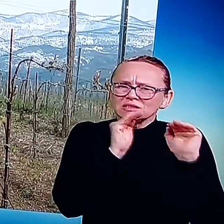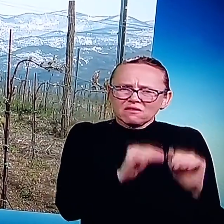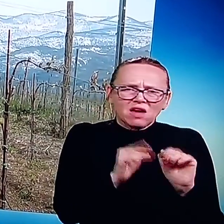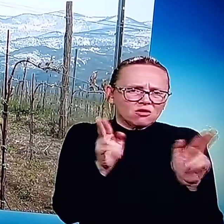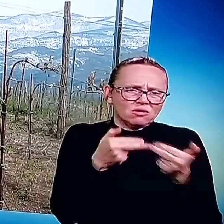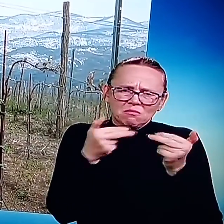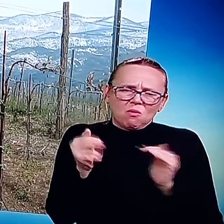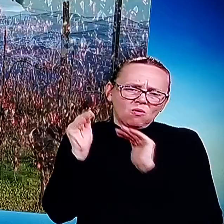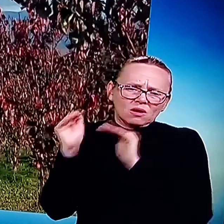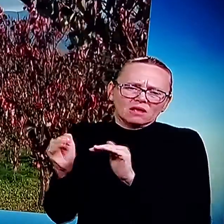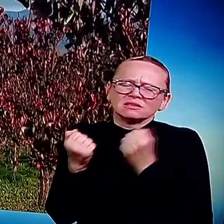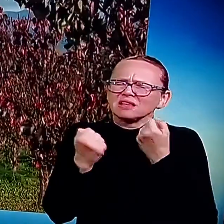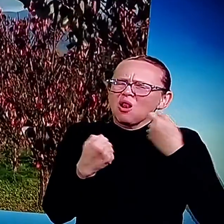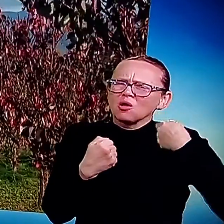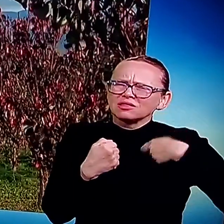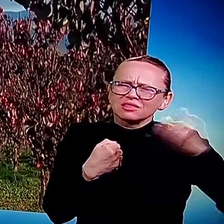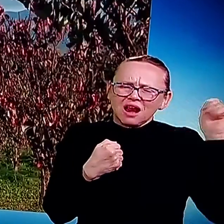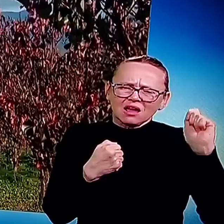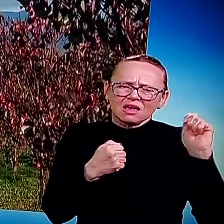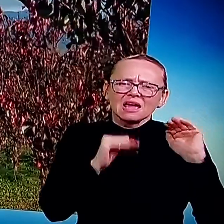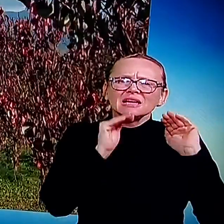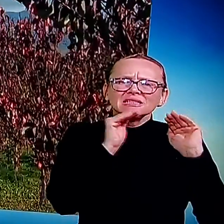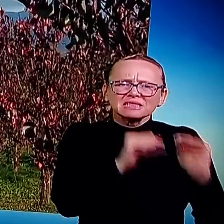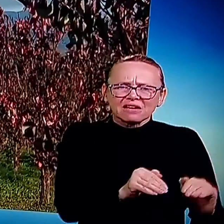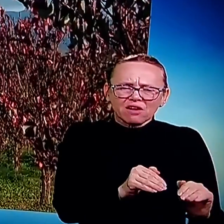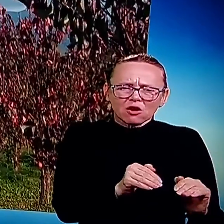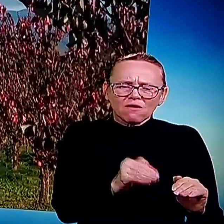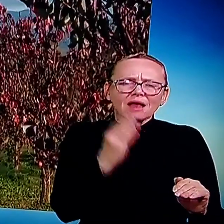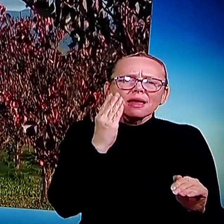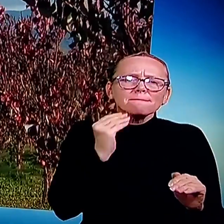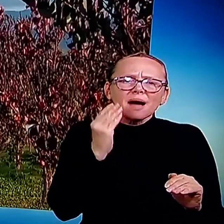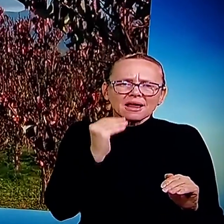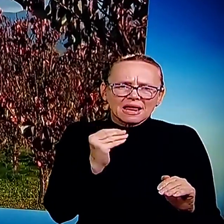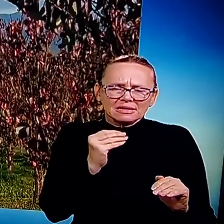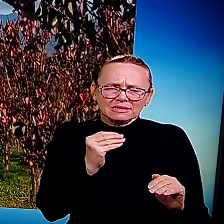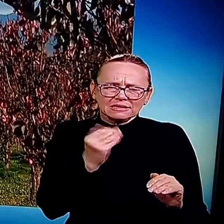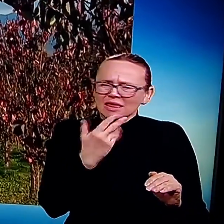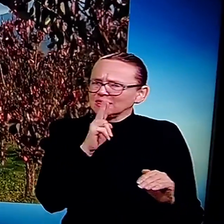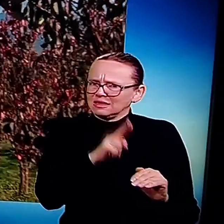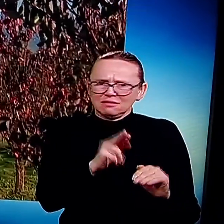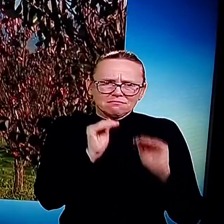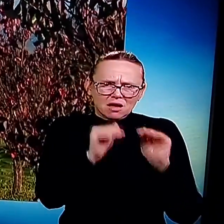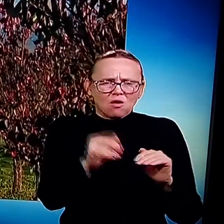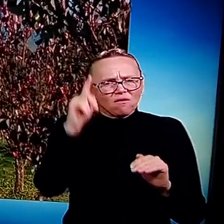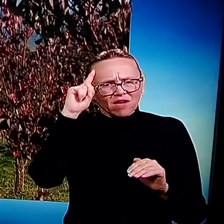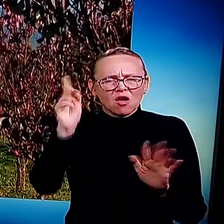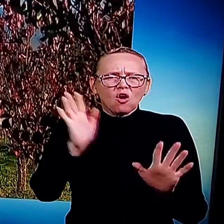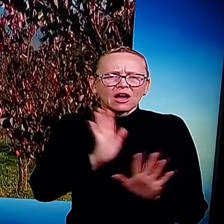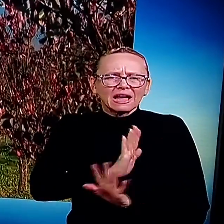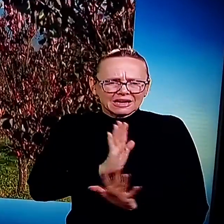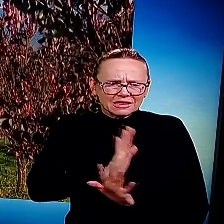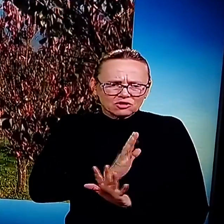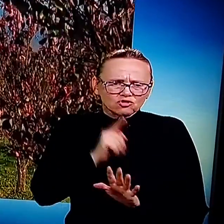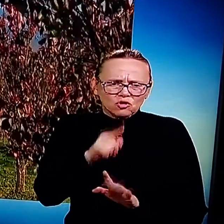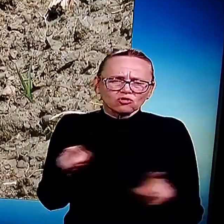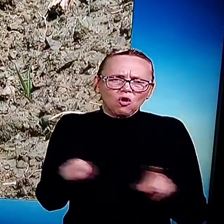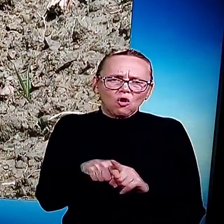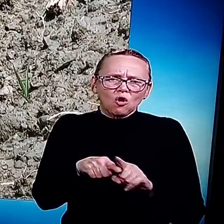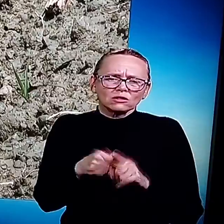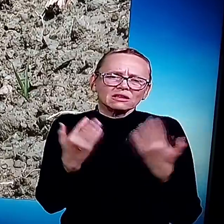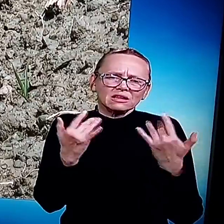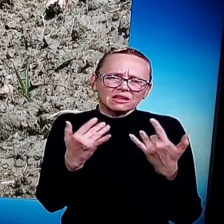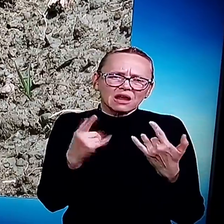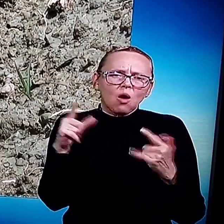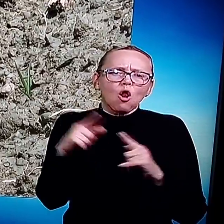Je zelo drago in ene zavaralence sploh marenice v zavarovanju nimijo, vejo točno, da je zelo kritična, ker to je, kot da bi ahrolo terijo.